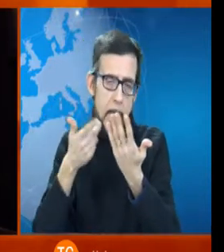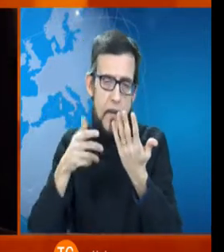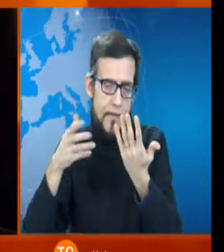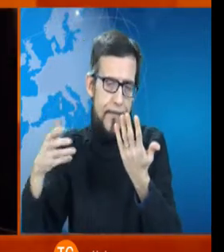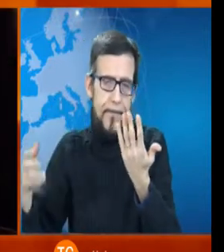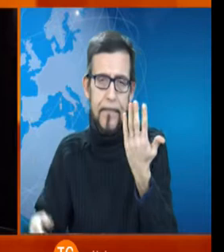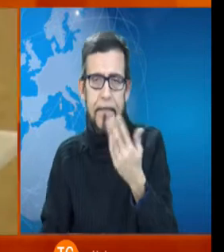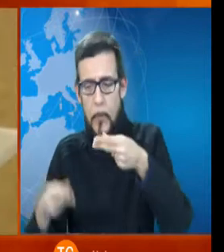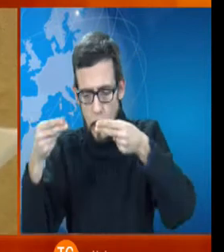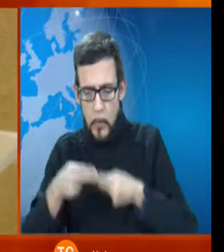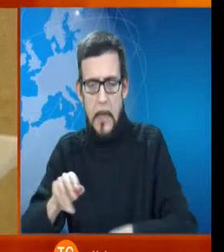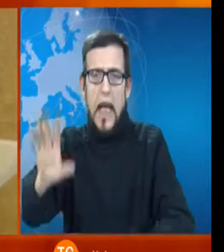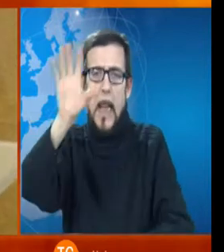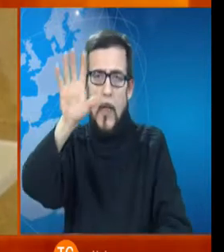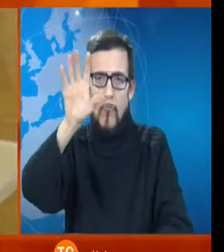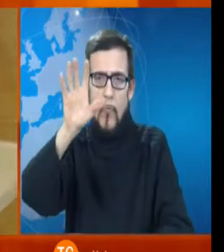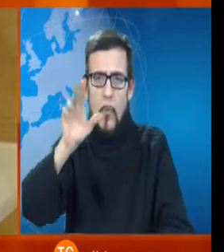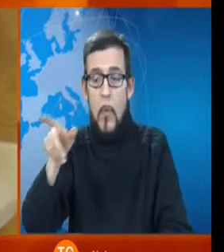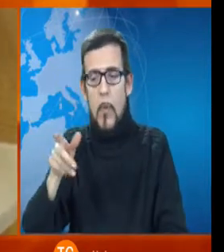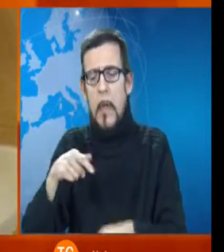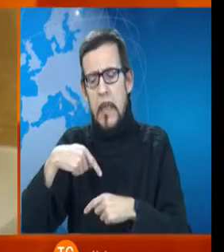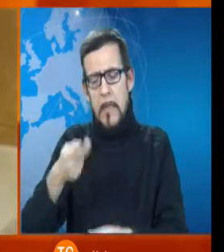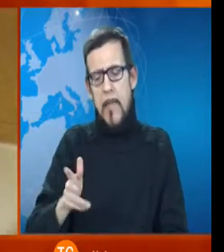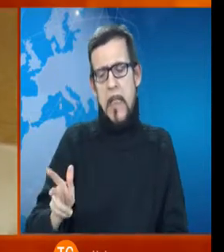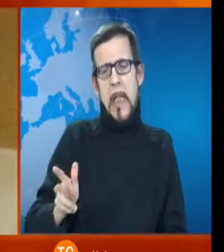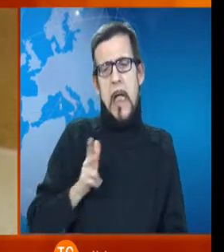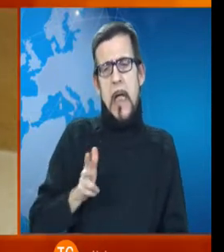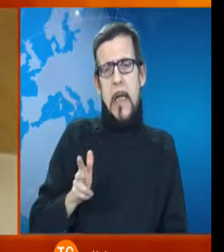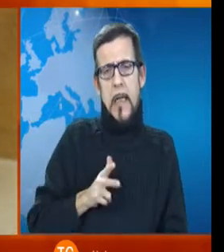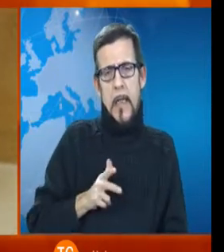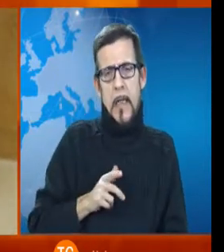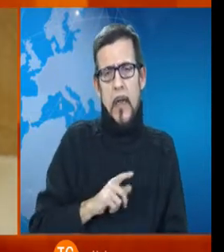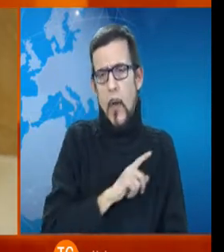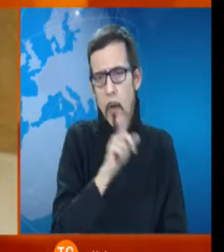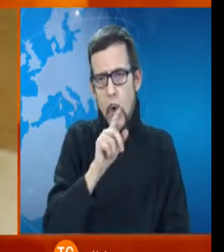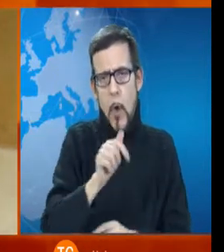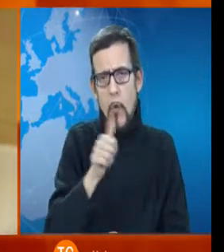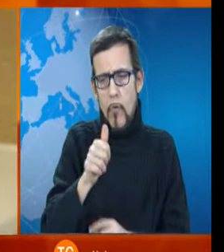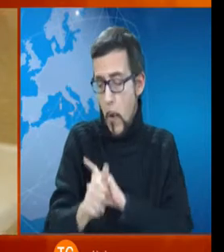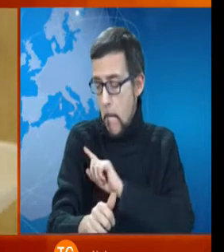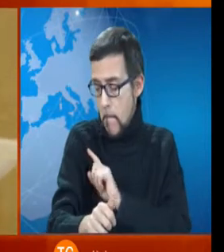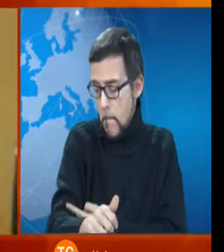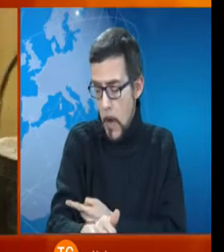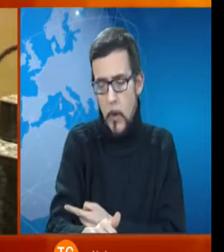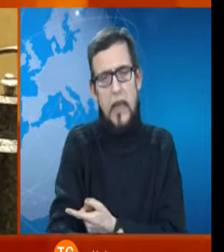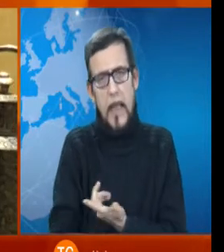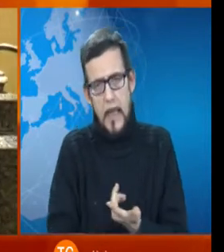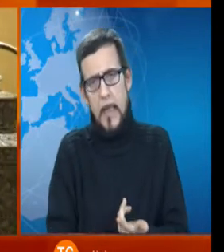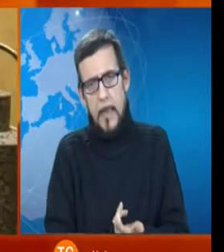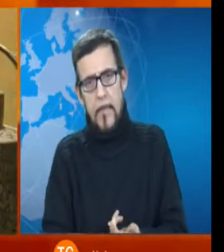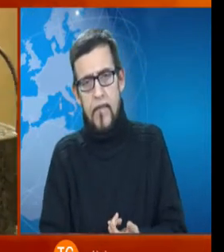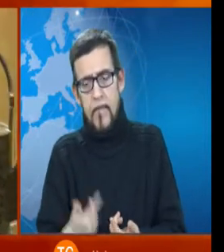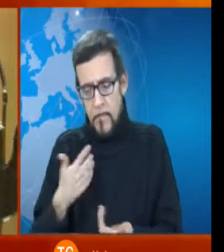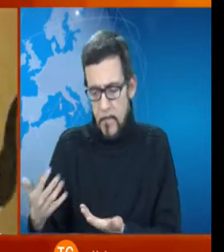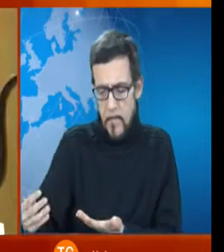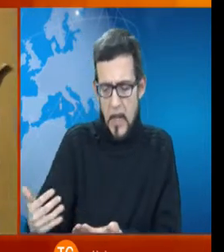Cardu diventa uomo ricco non solo di potere ma anche è un personaggio che accumula una